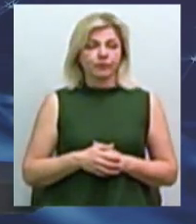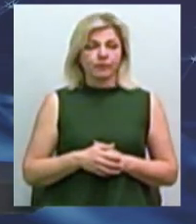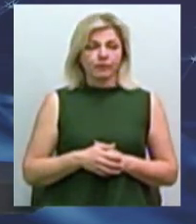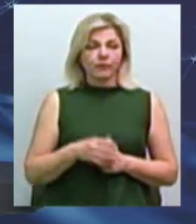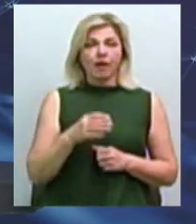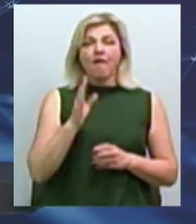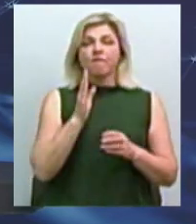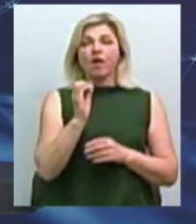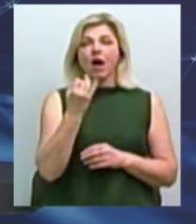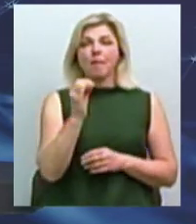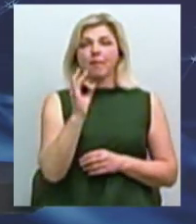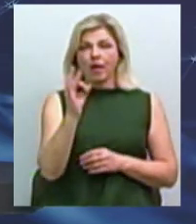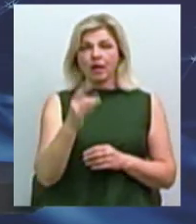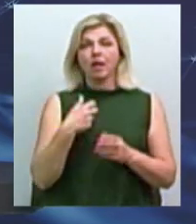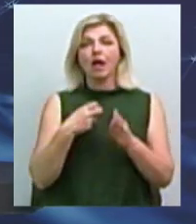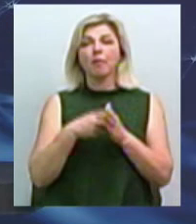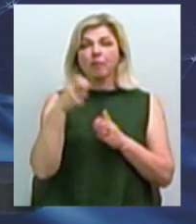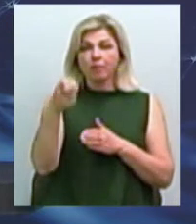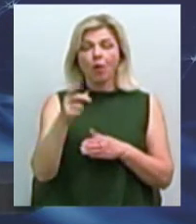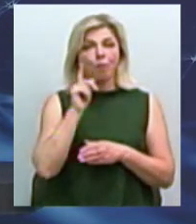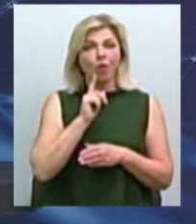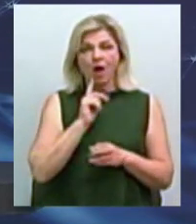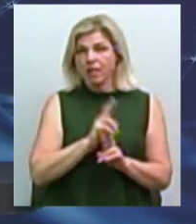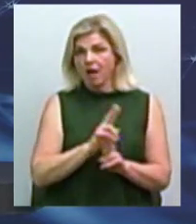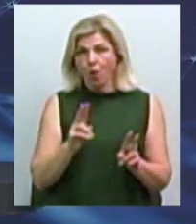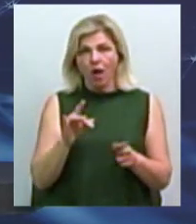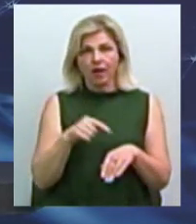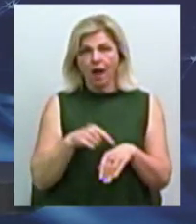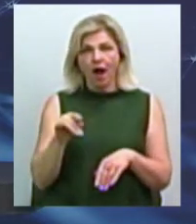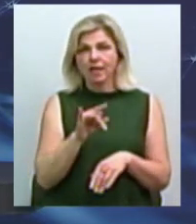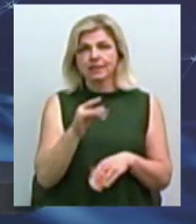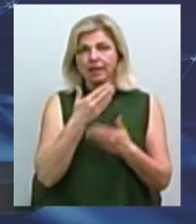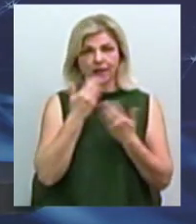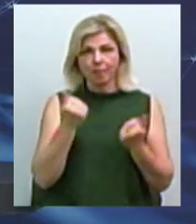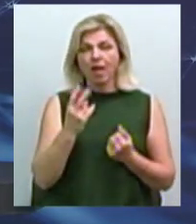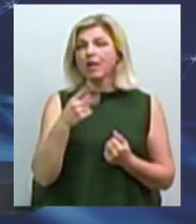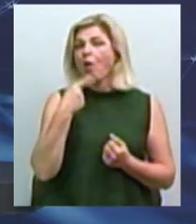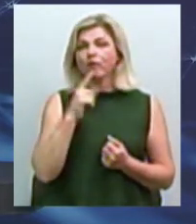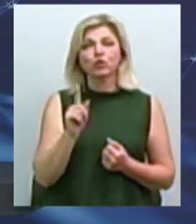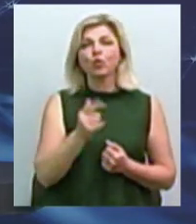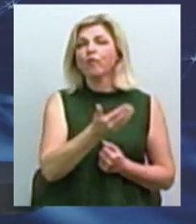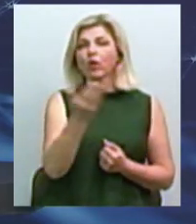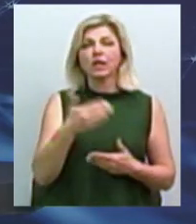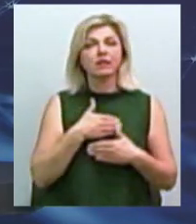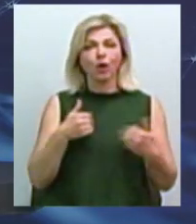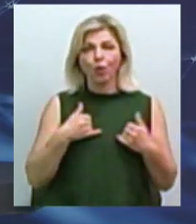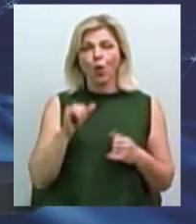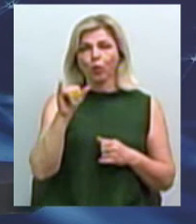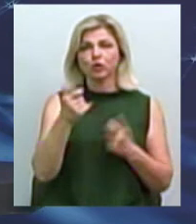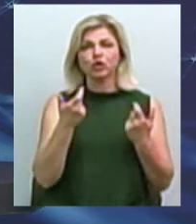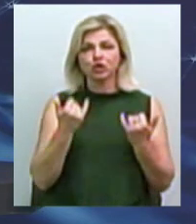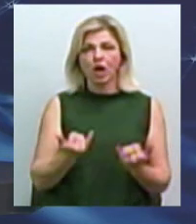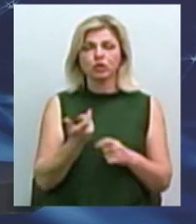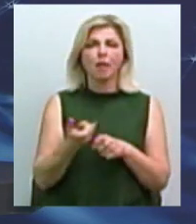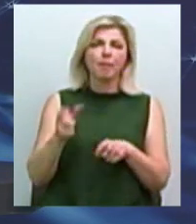пишу, прошу відгукнутися, поки ніякої реакції немає. Але я це не говорю, що вони не хочуть. У них дуже сі час перевантажений